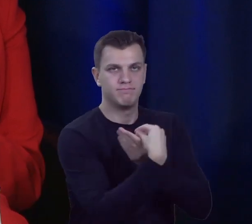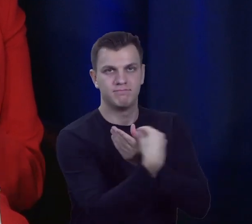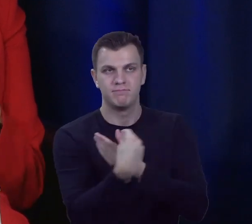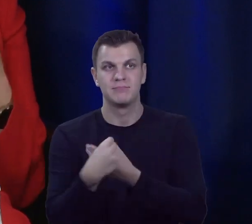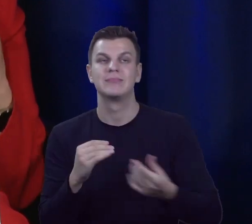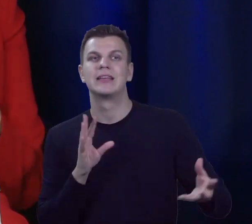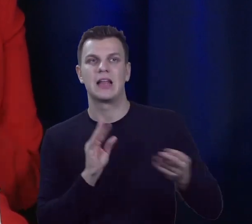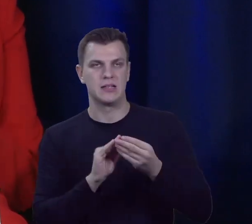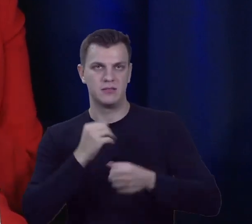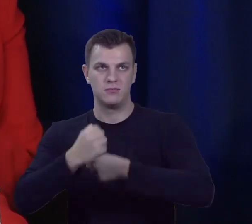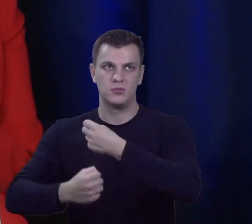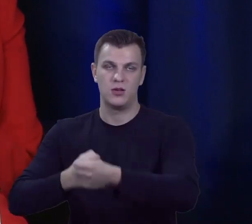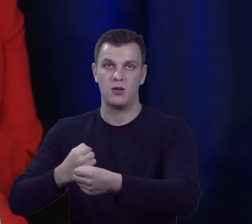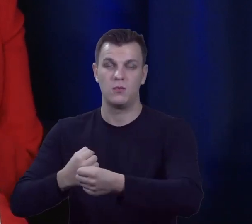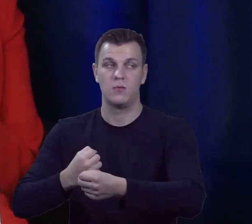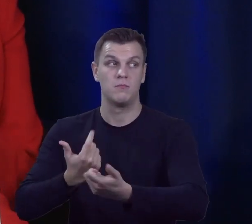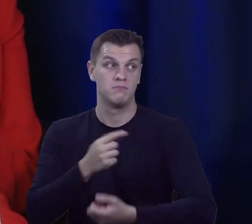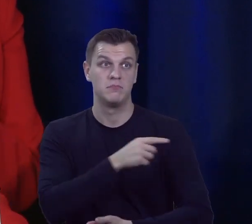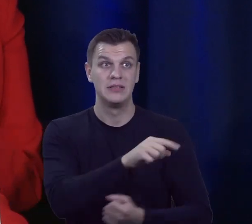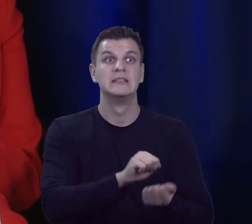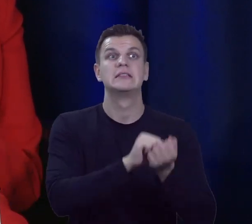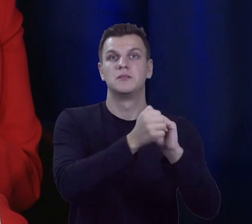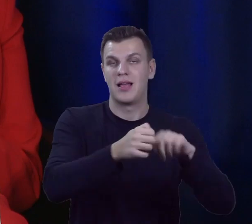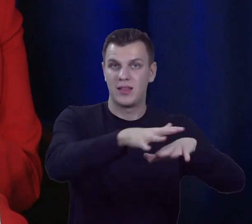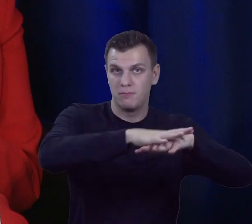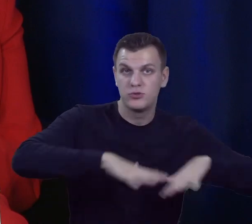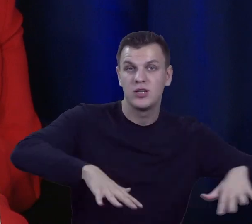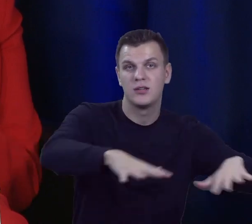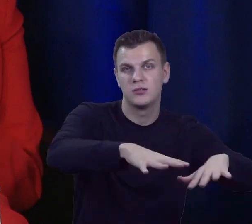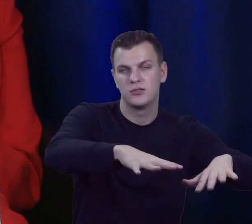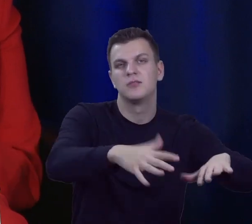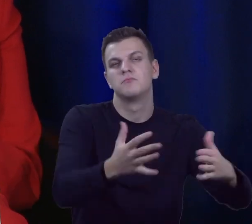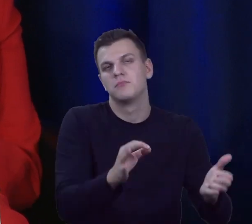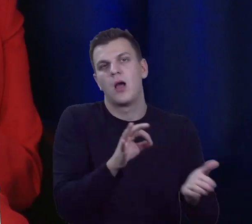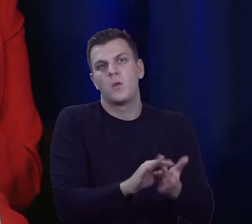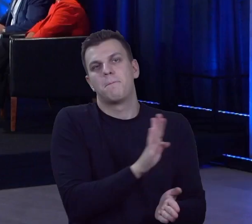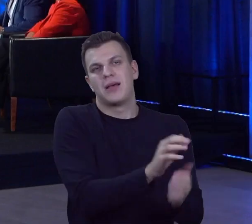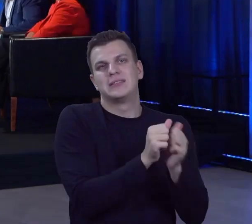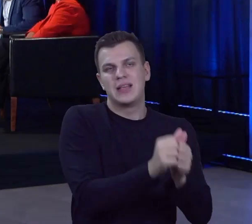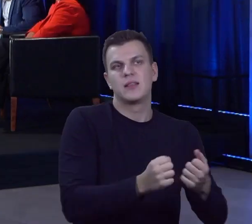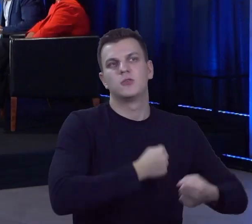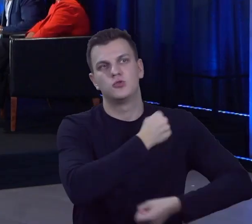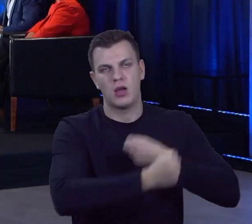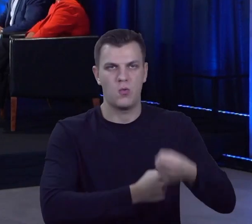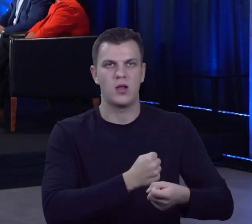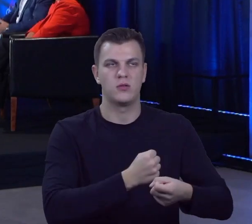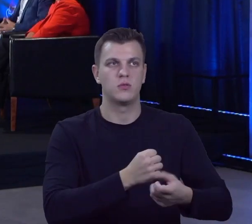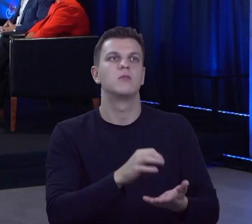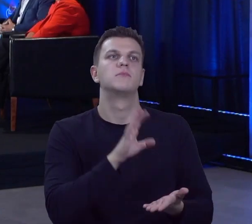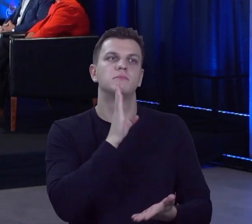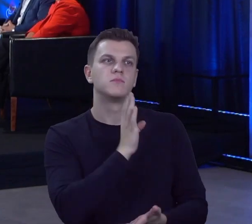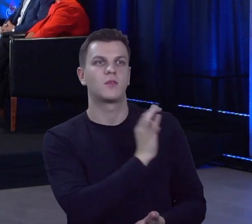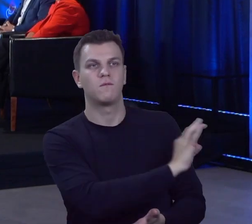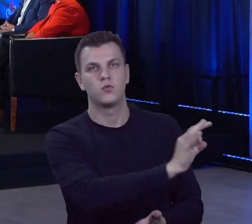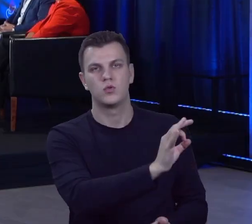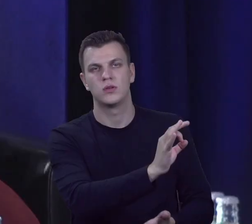zmieniały przestrzeń w ramach swojej działalności, w której operują, w której są tak naprawdę